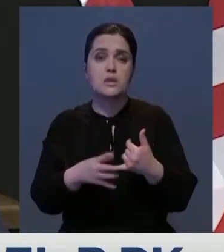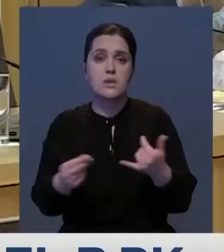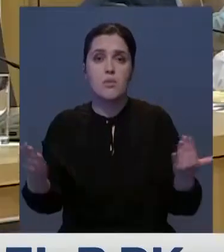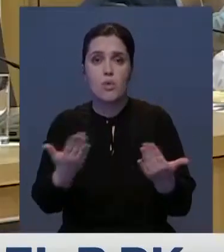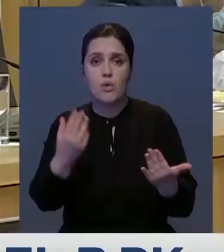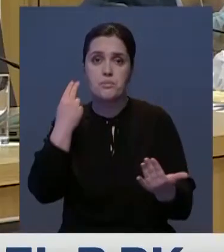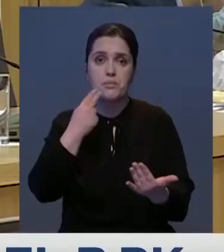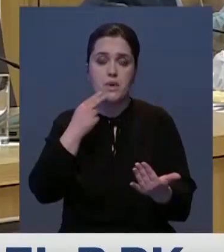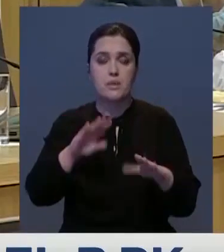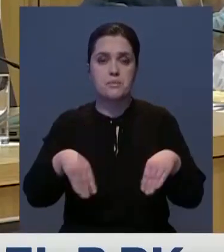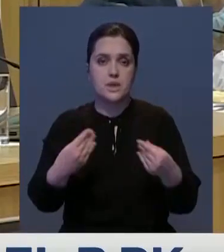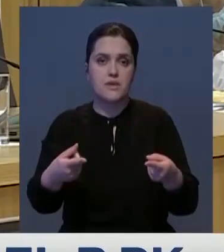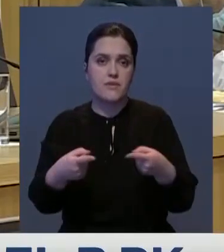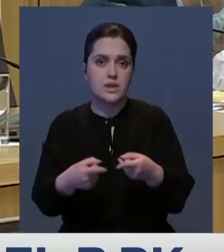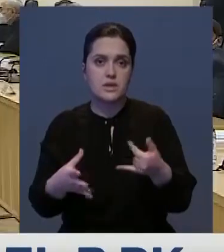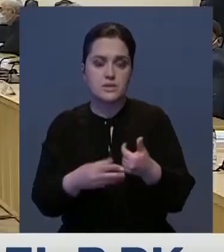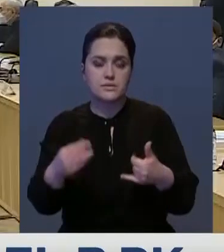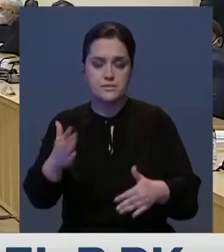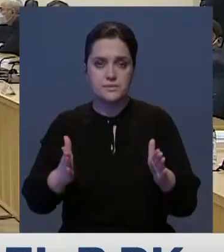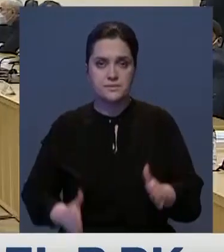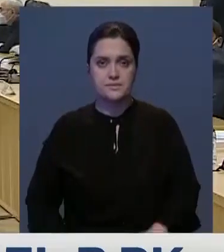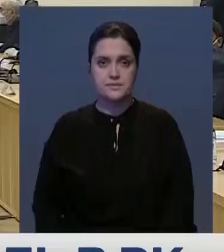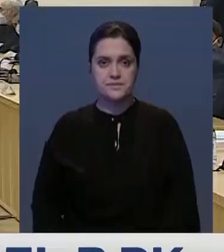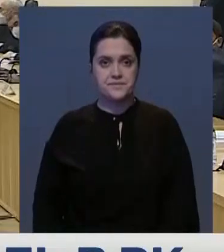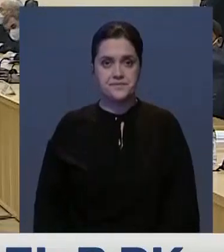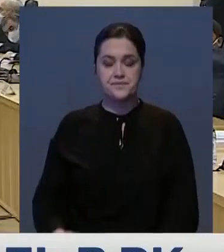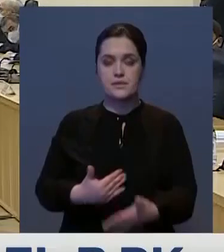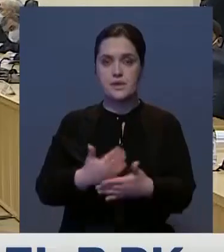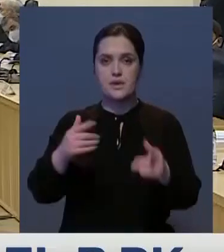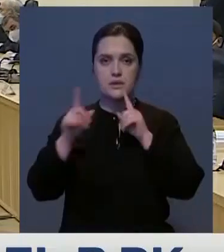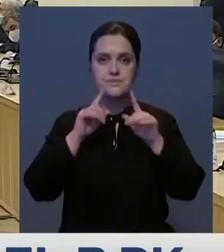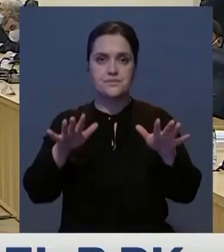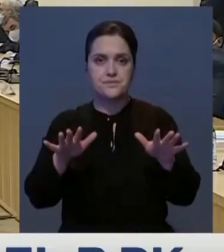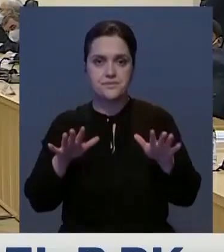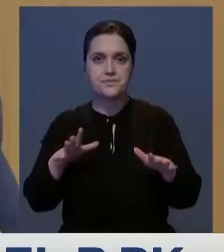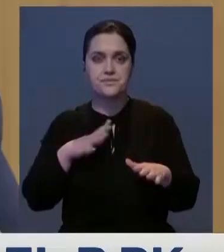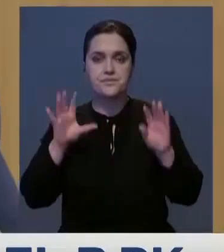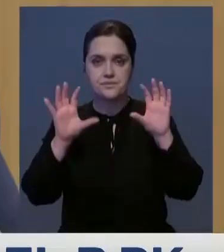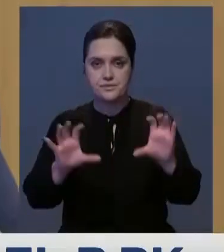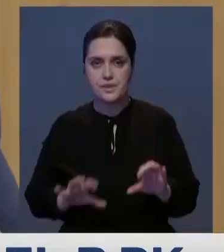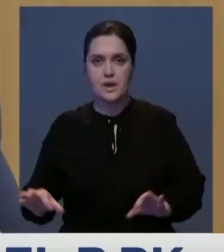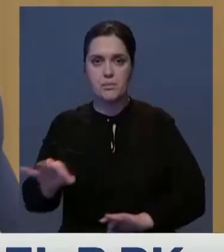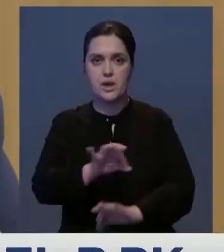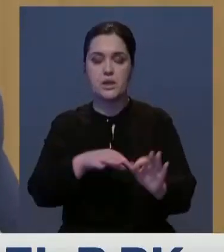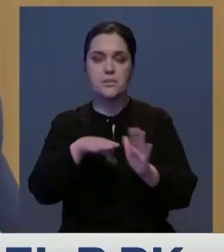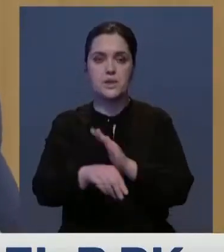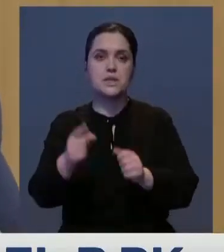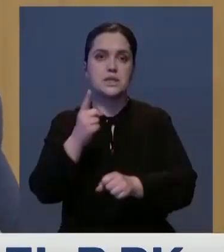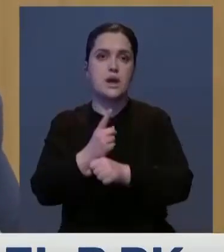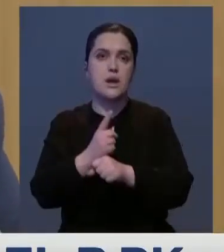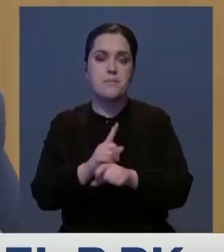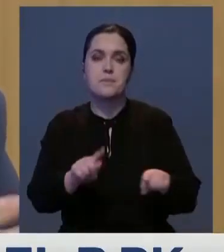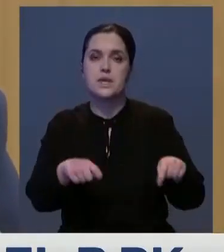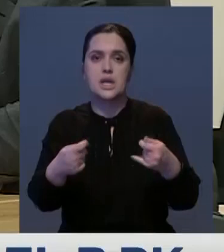переданных в аренду земельных участков. Напомню, ранее парламент принял в работу законопроект, предусматривающий запрет на